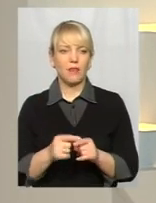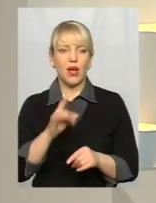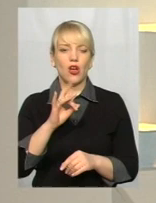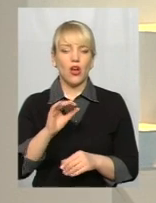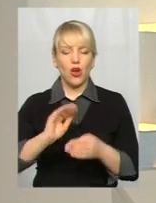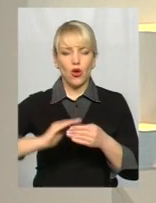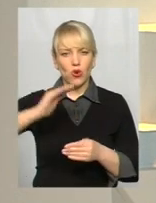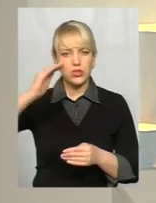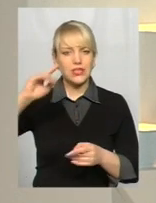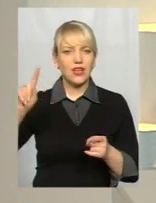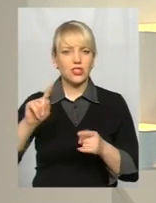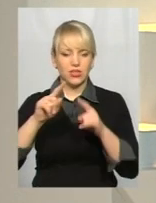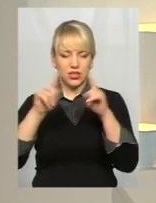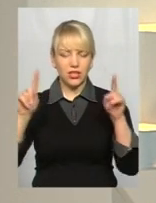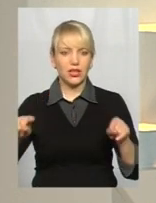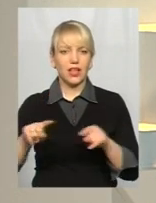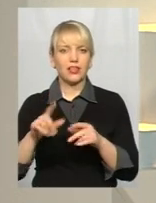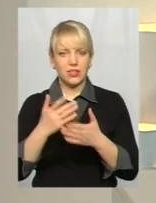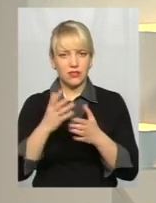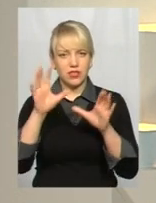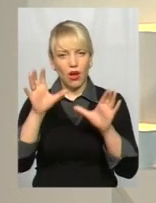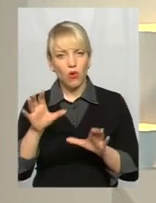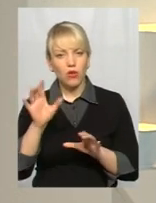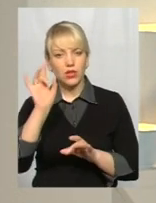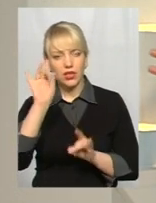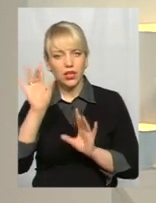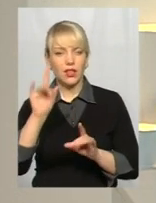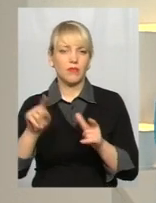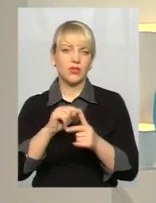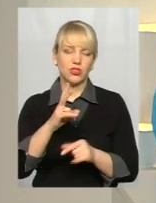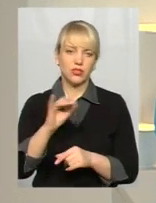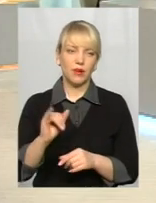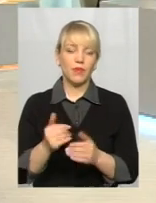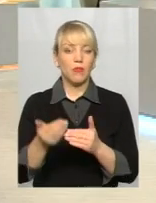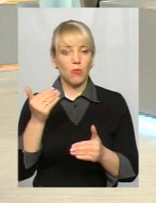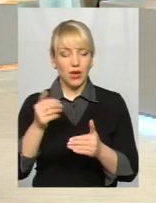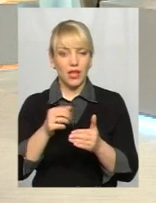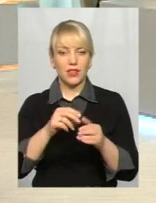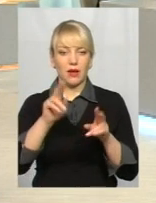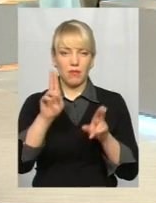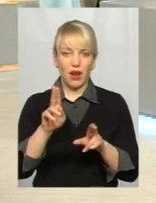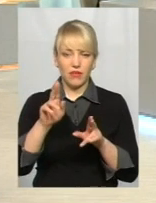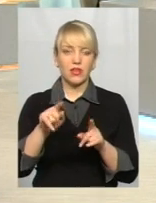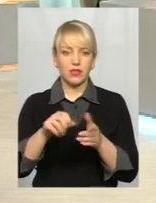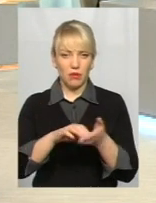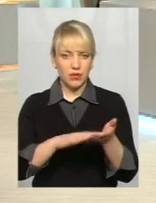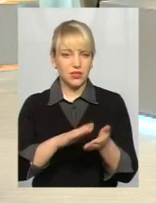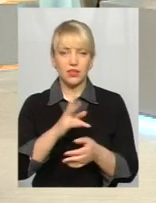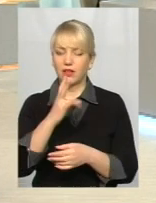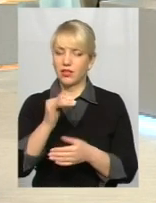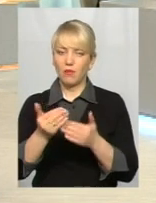ж таки реклама? Вона, можливо, якось прописана у попередніх правилах? Ні, в попередніх правилах вона не прописана. Це